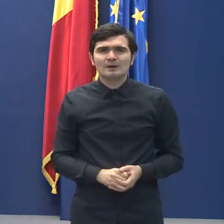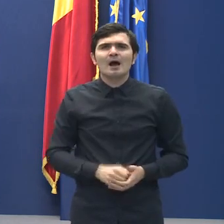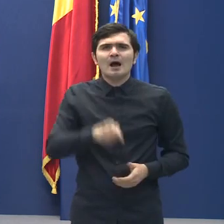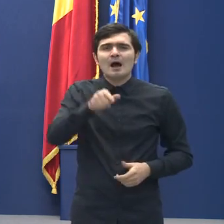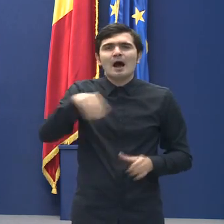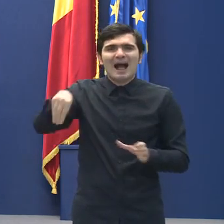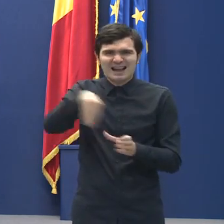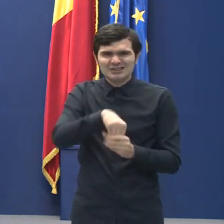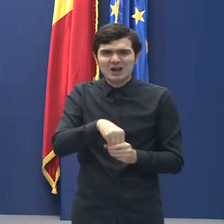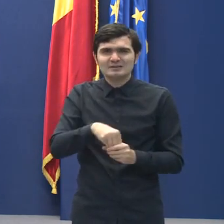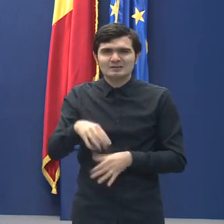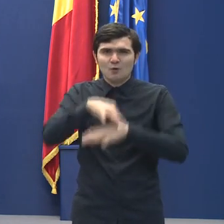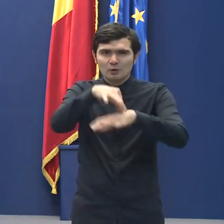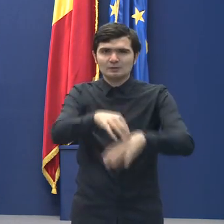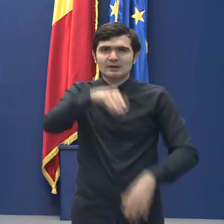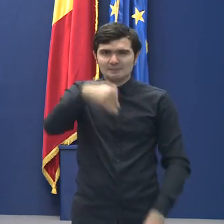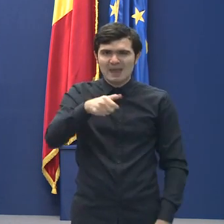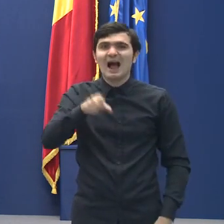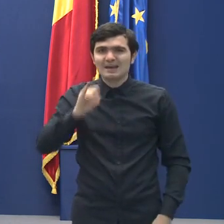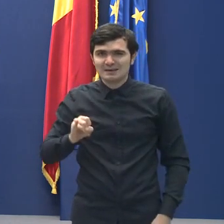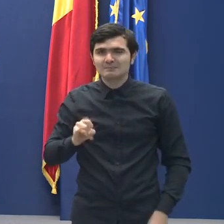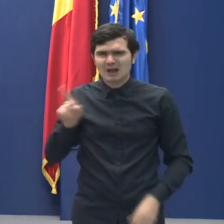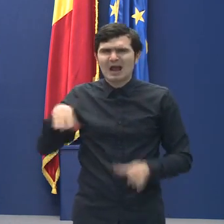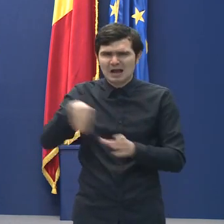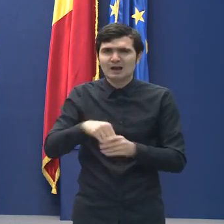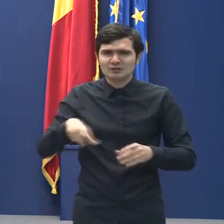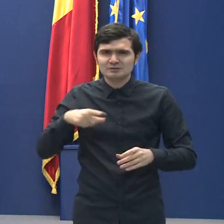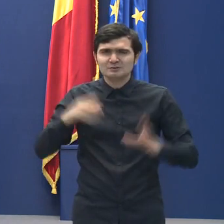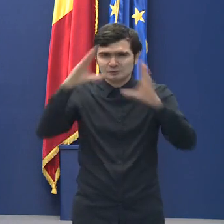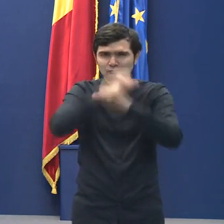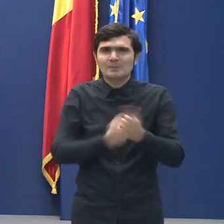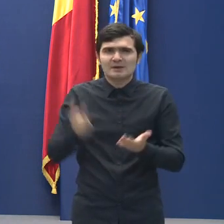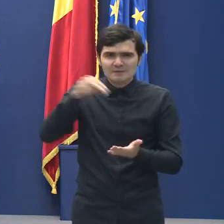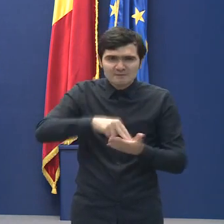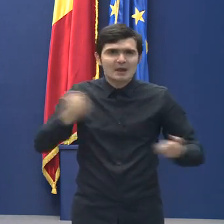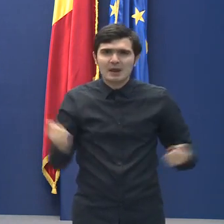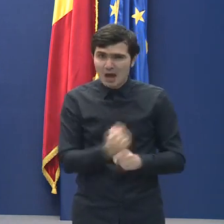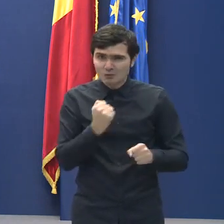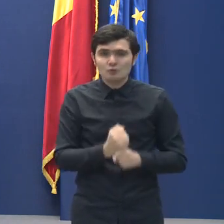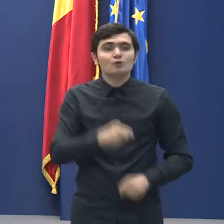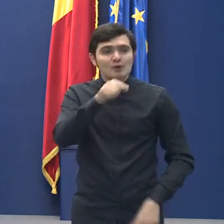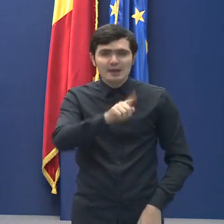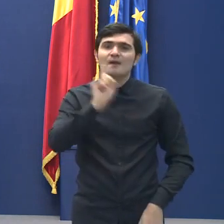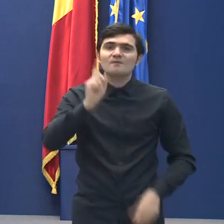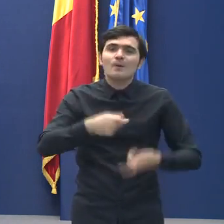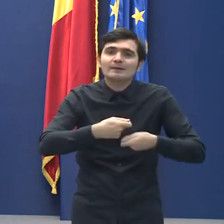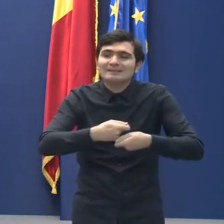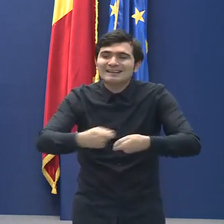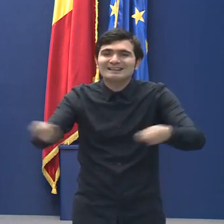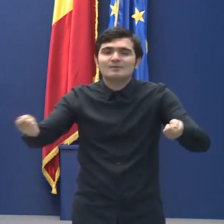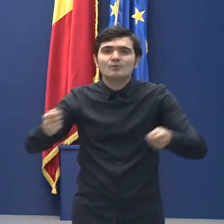Ministerului Afacerilor Interne, aflate în misiune Noaptea de Înviere, vor distribui Sfânta Lumină,